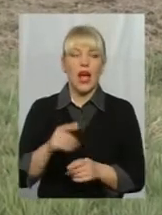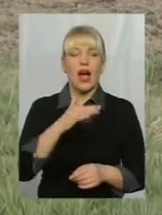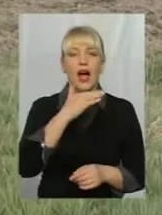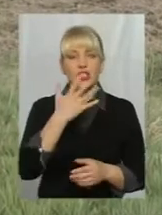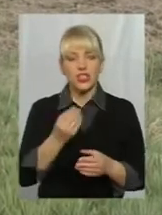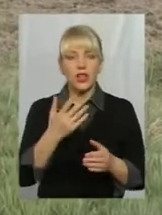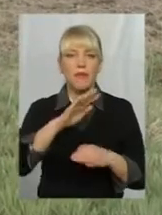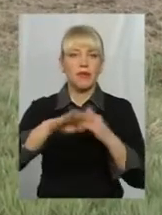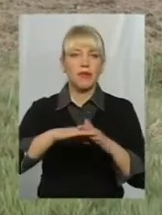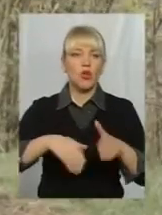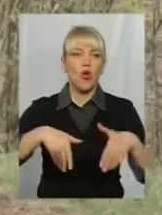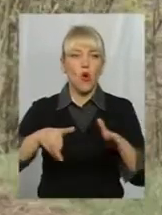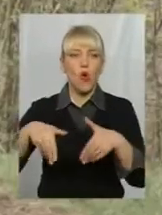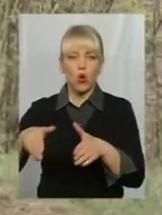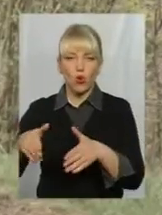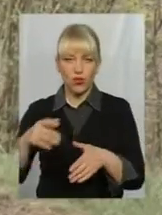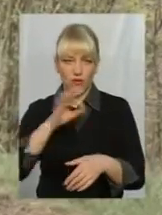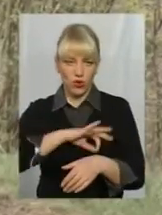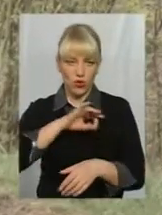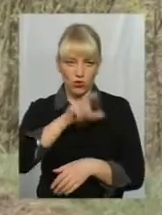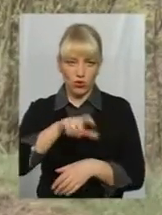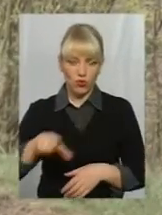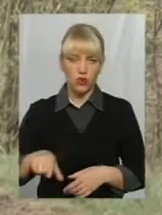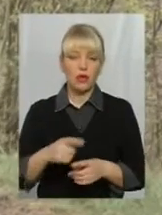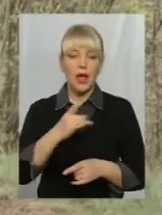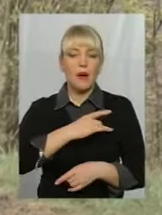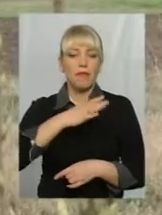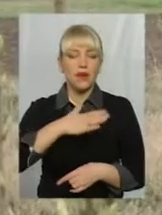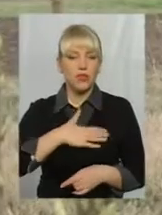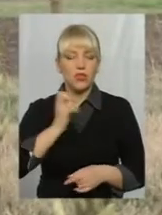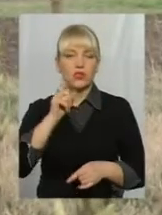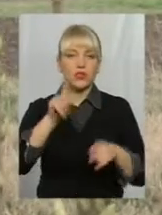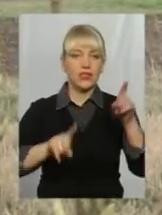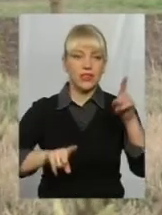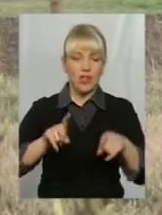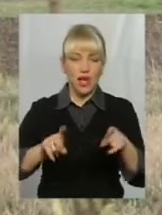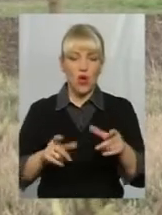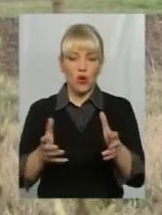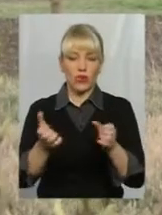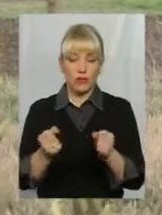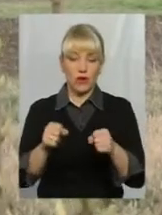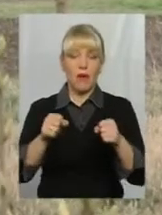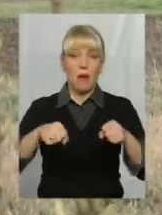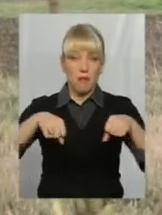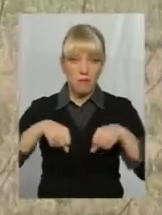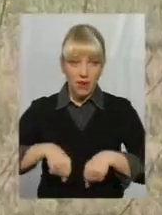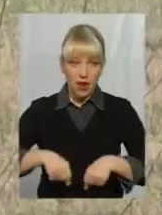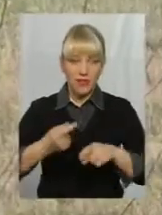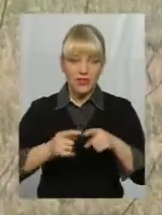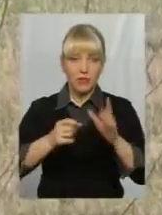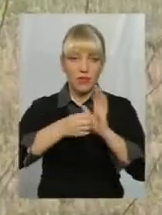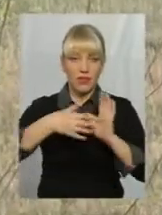Приватизували їх тільки декотрі. Отримавши право розпоряджатися із цими 15 гектарами, у сільраді